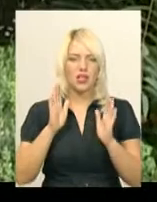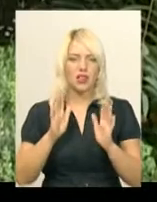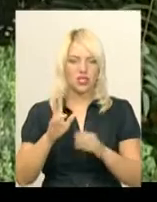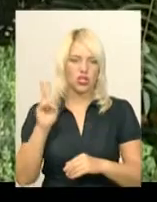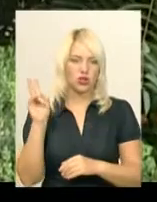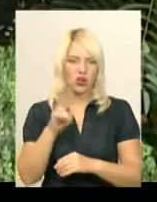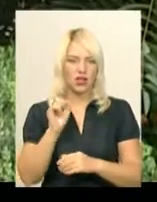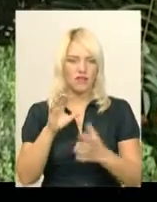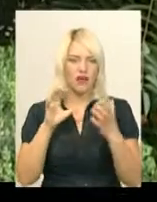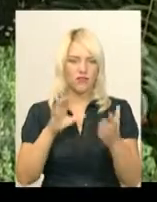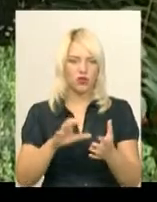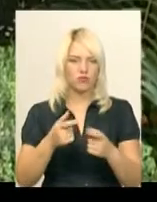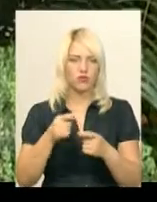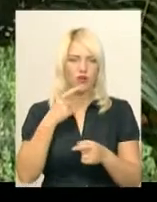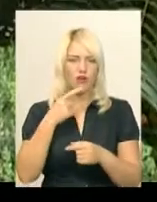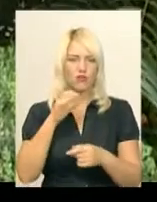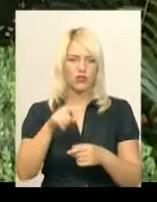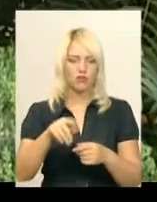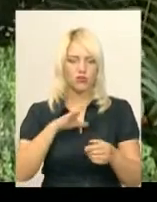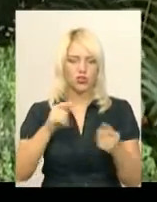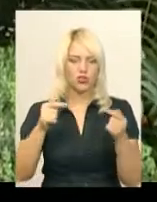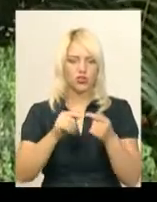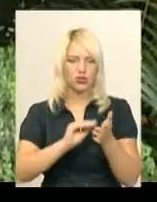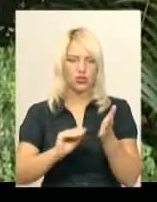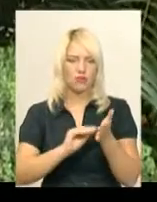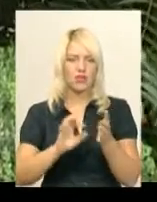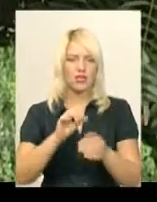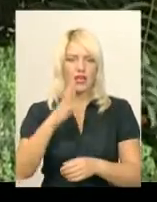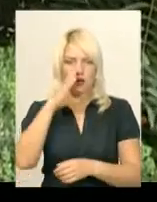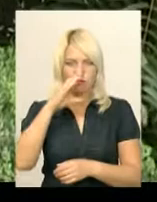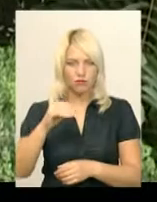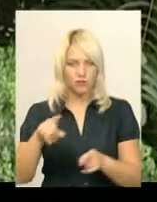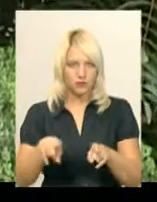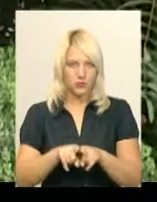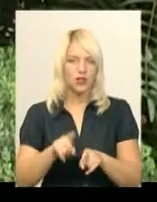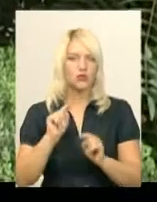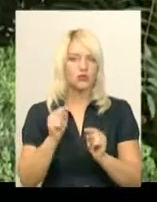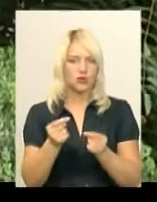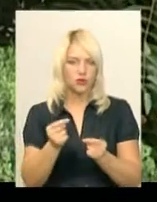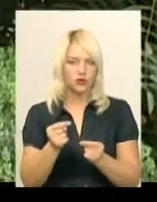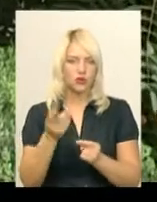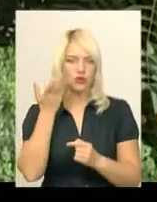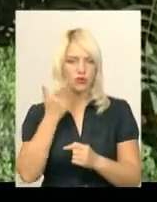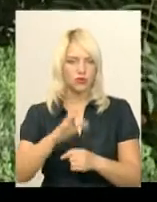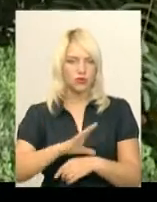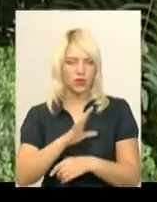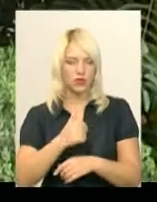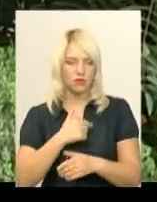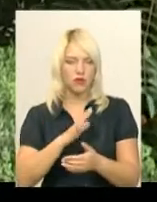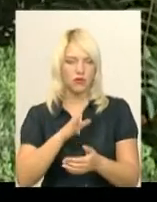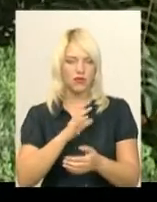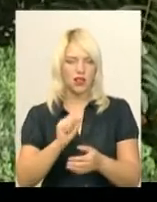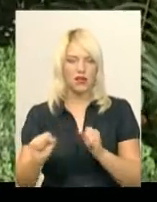або автобусах. Я говорю взагалі, і там було чітко написано про і маршрутний таксі. Тому що, коли я перебувала у